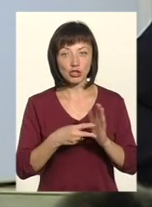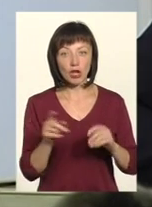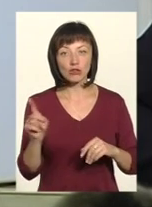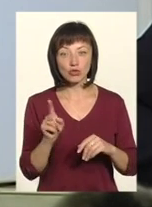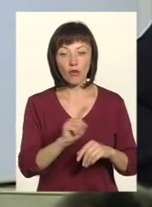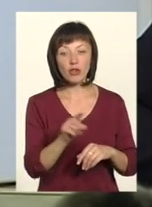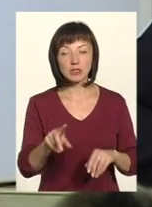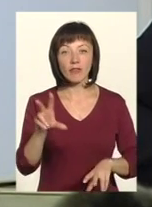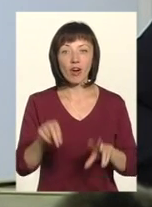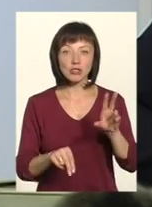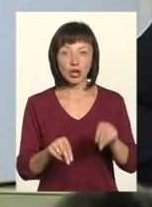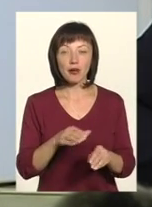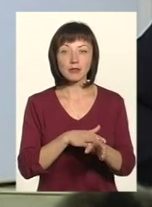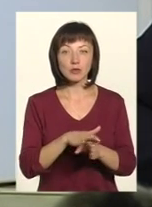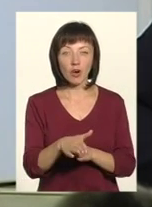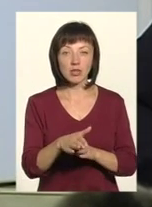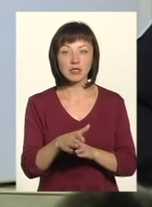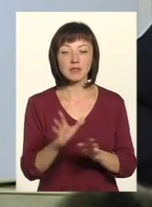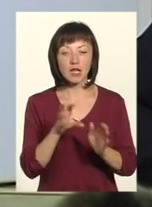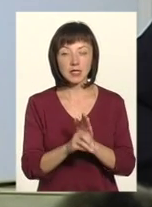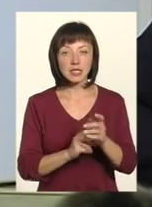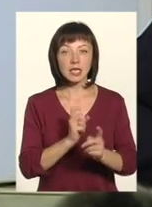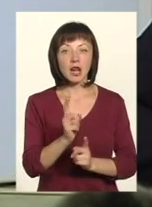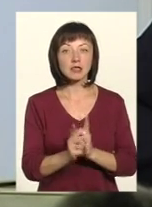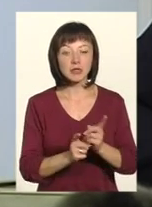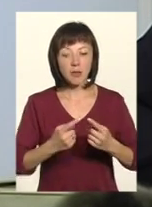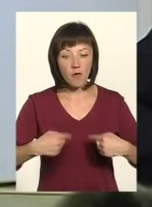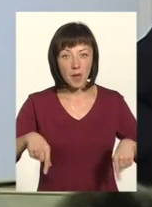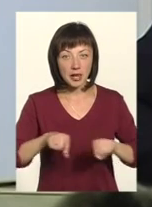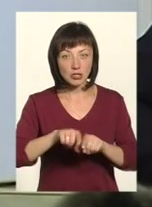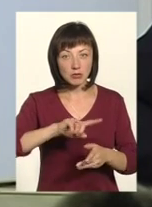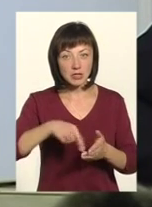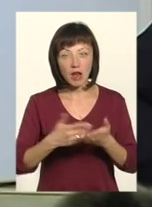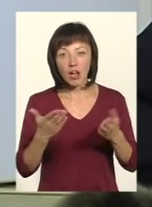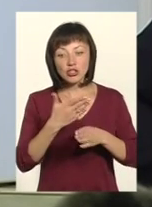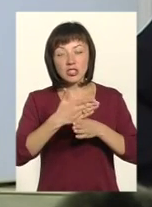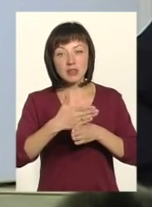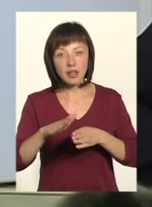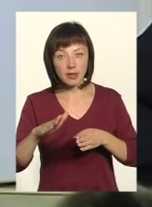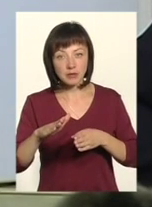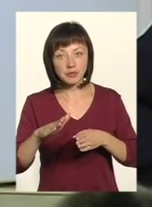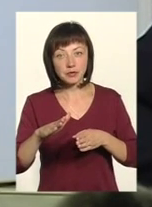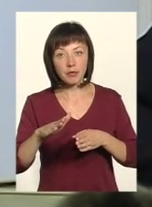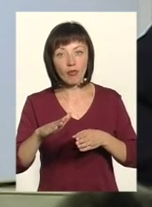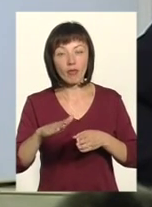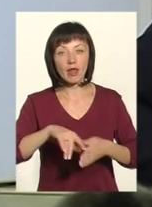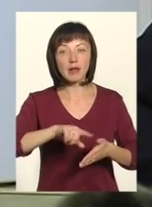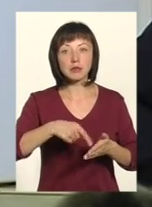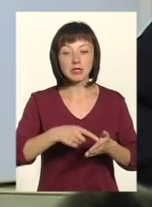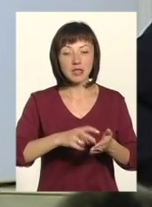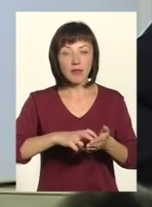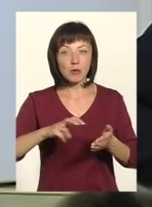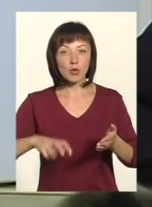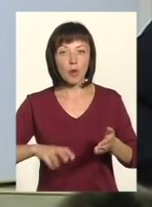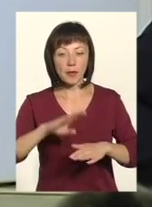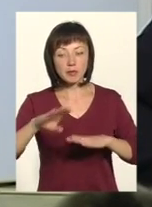що вони вважають, що відбувається внесення змін в межі міста, тобто якась частина населених пунктів виходить з-під